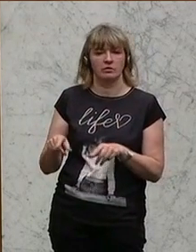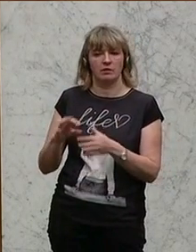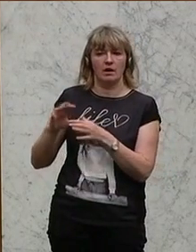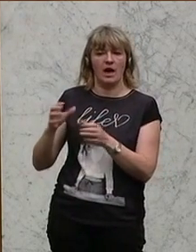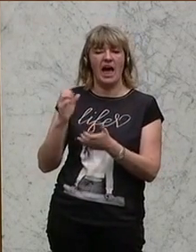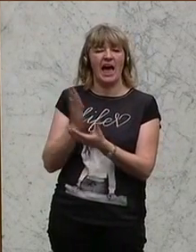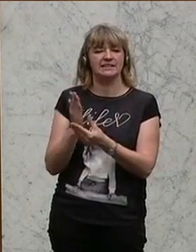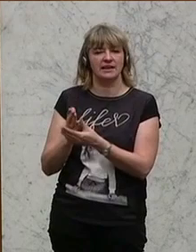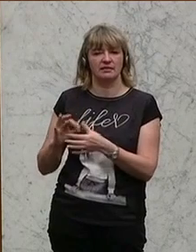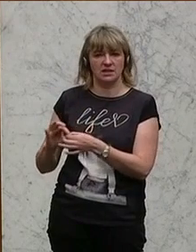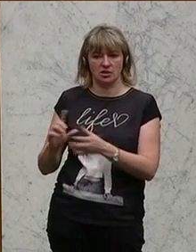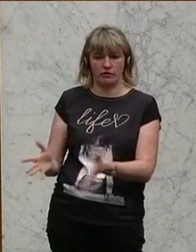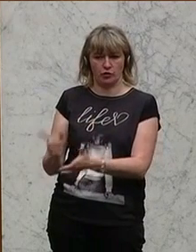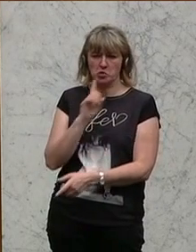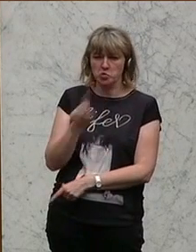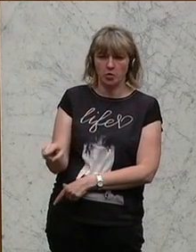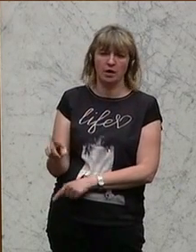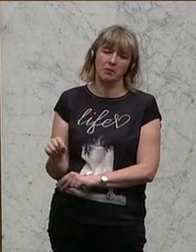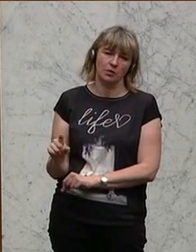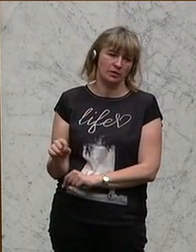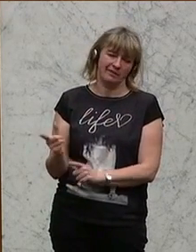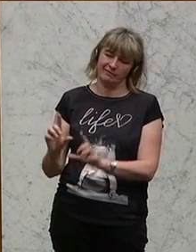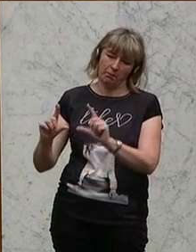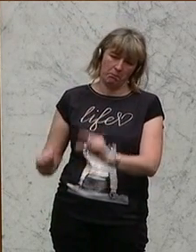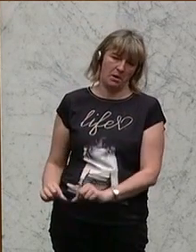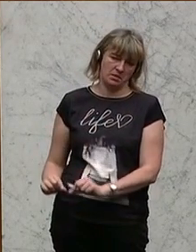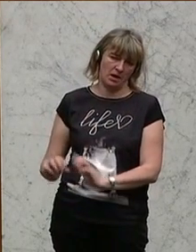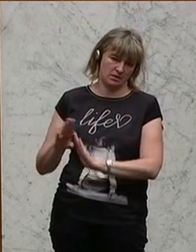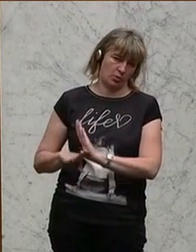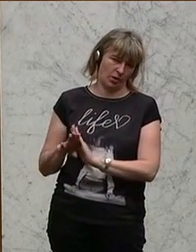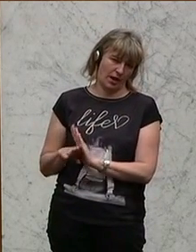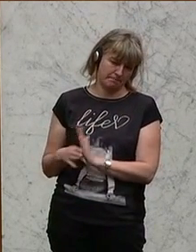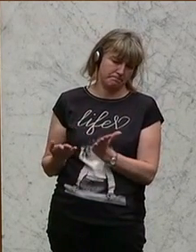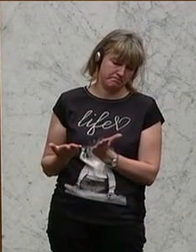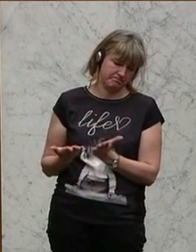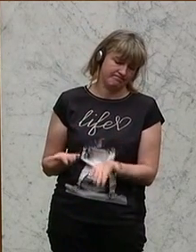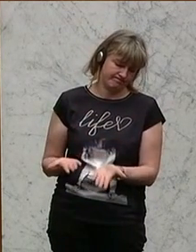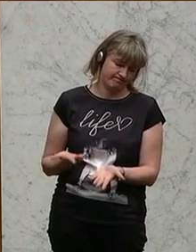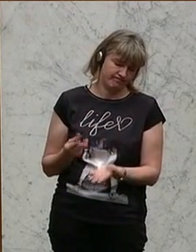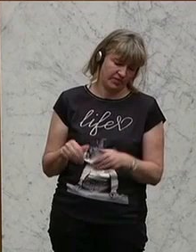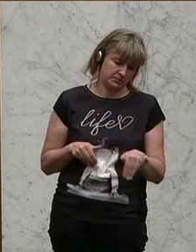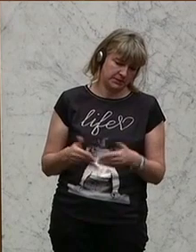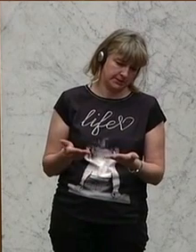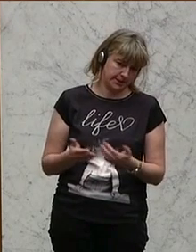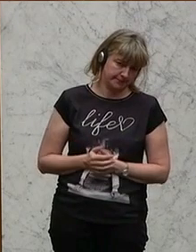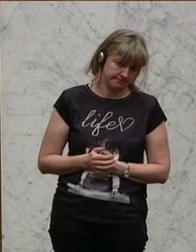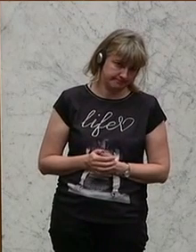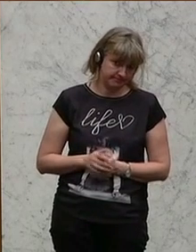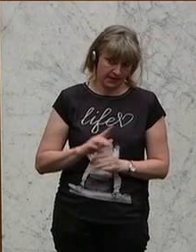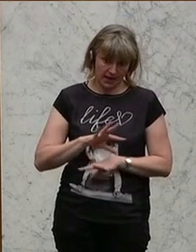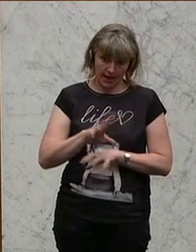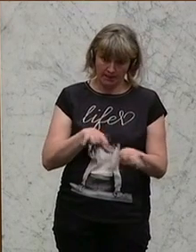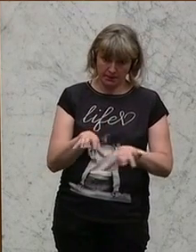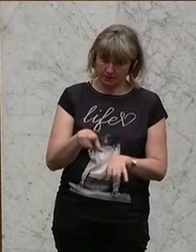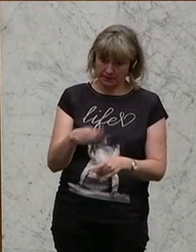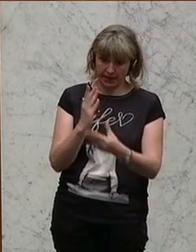werden. Das heißt, das ist ein reines Minderheitenprogramm, Herr Finanzminister. Alle Mitarbeiter, die nicht von